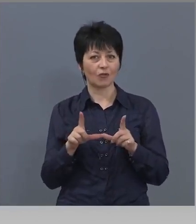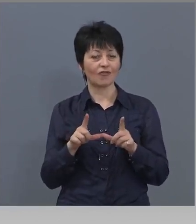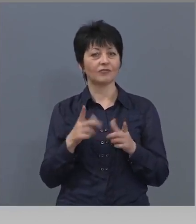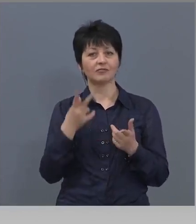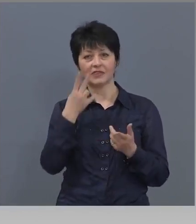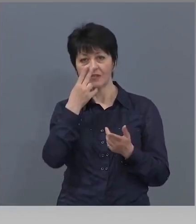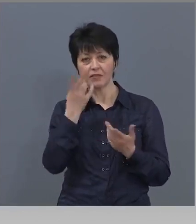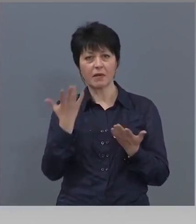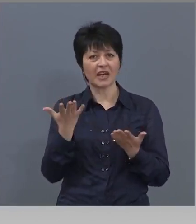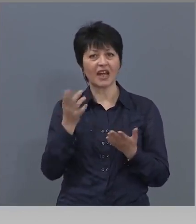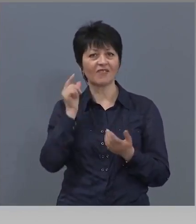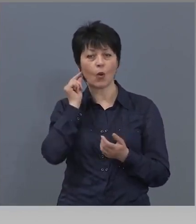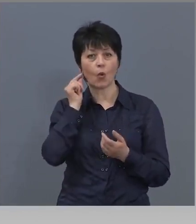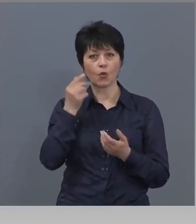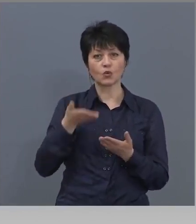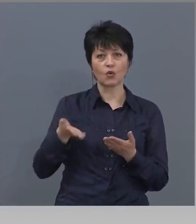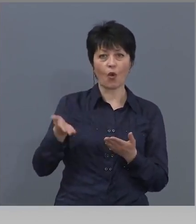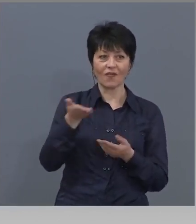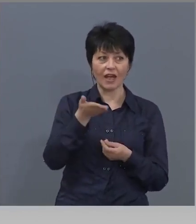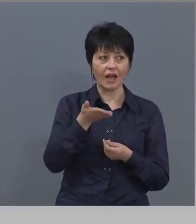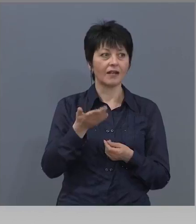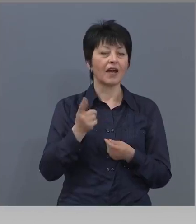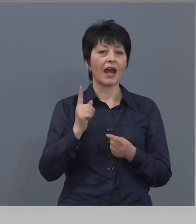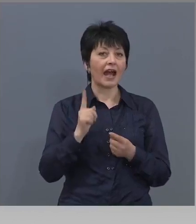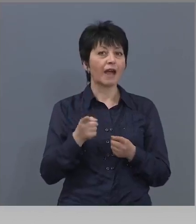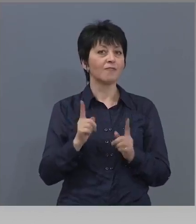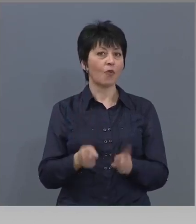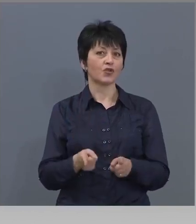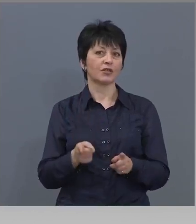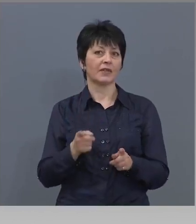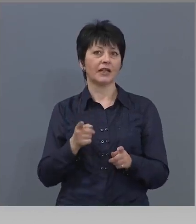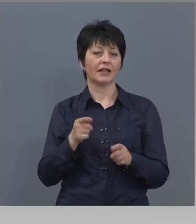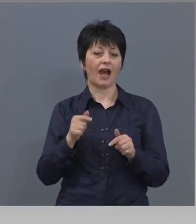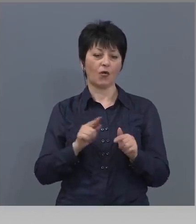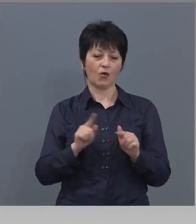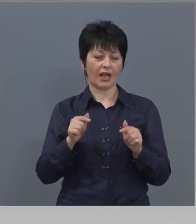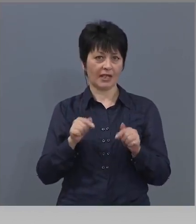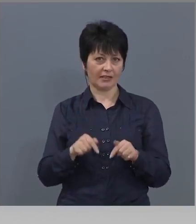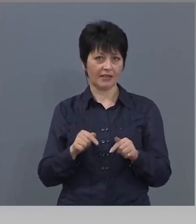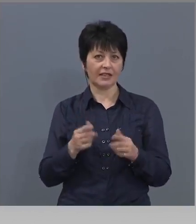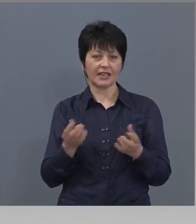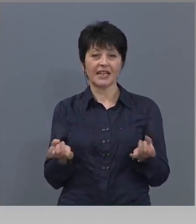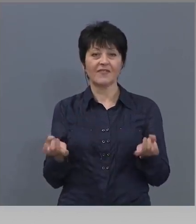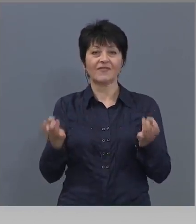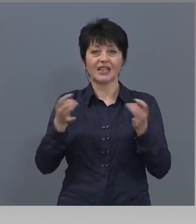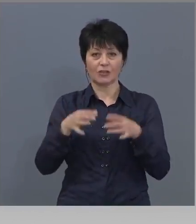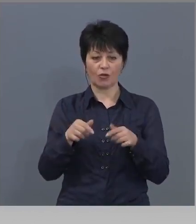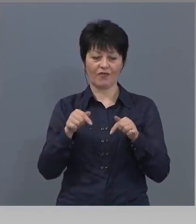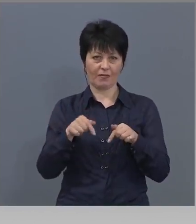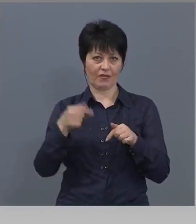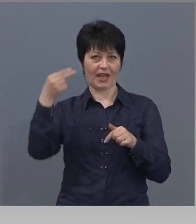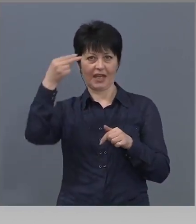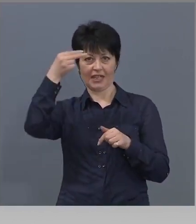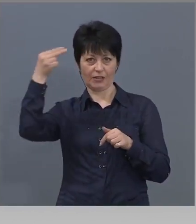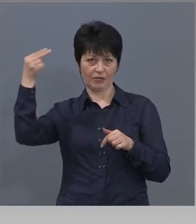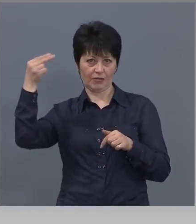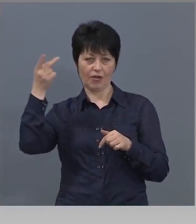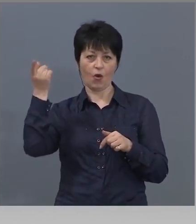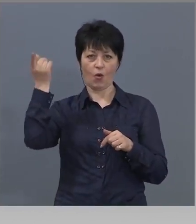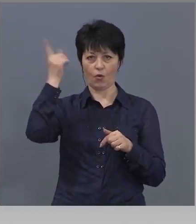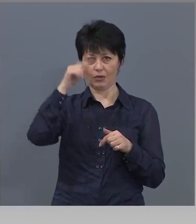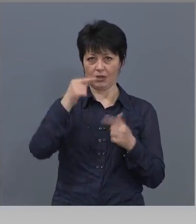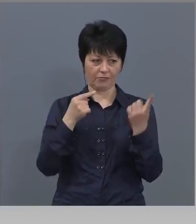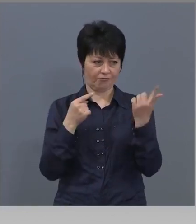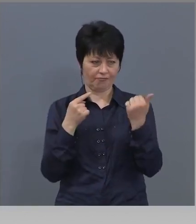условия и как бихме могли, айде за този, няма да стане, да си възстановиме то институт. Утре в 9 часа, извикал.